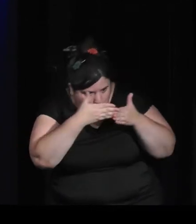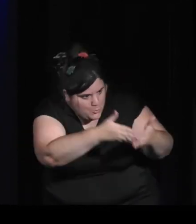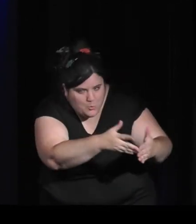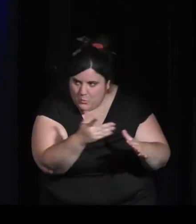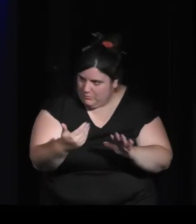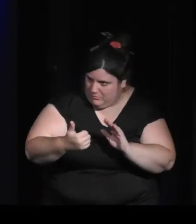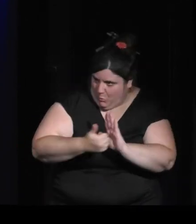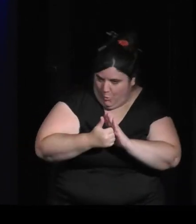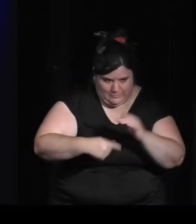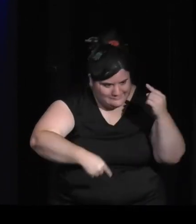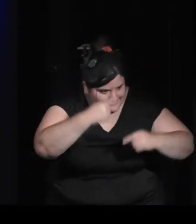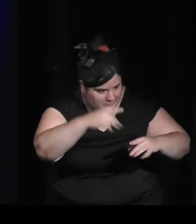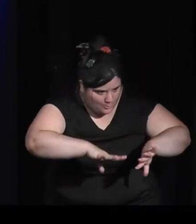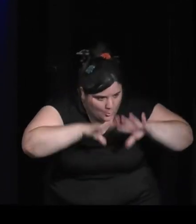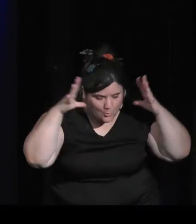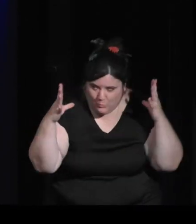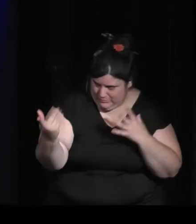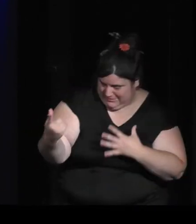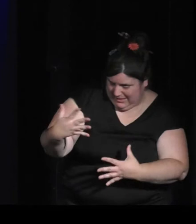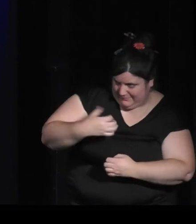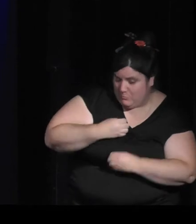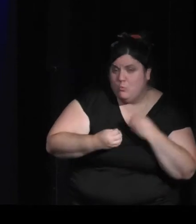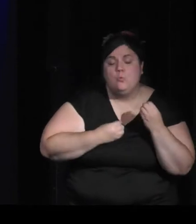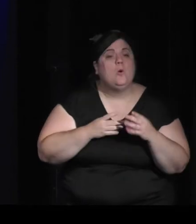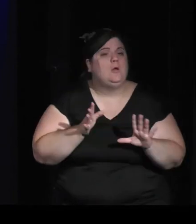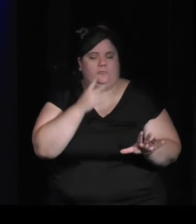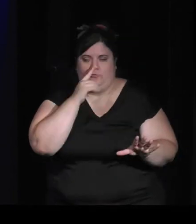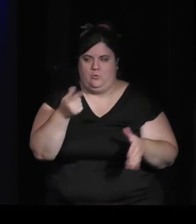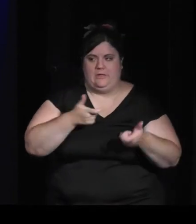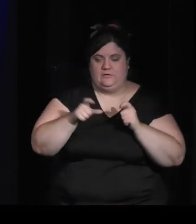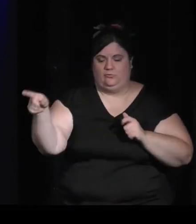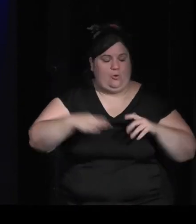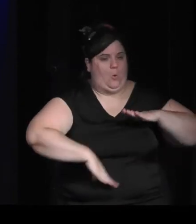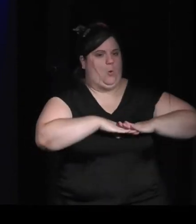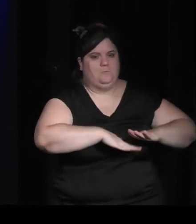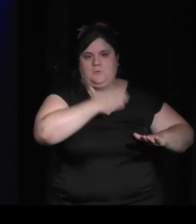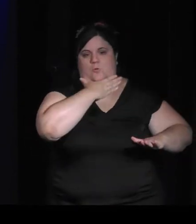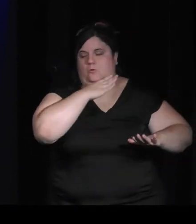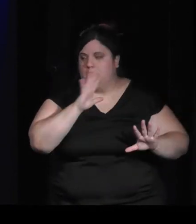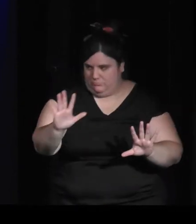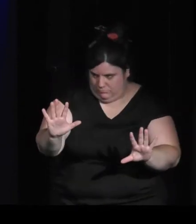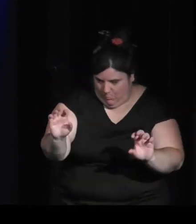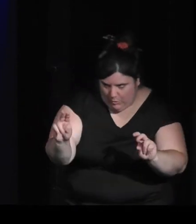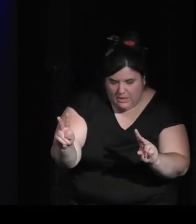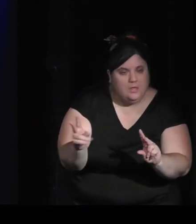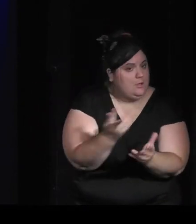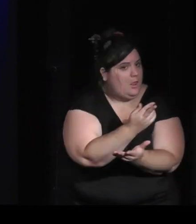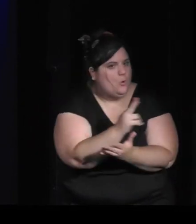et à quel moment on se rend compte que l'interactivité a ses limites et on doit les ramener dans des, aller, on va dire, dans des chemins